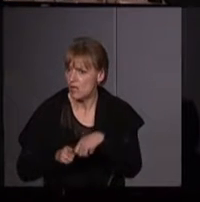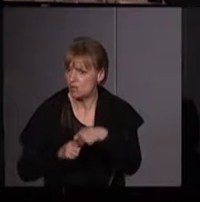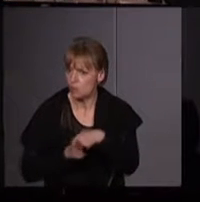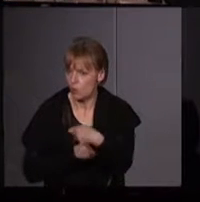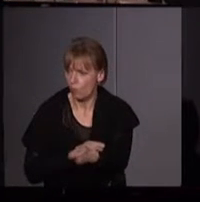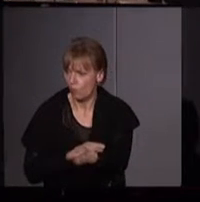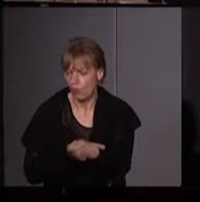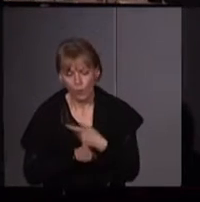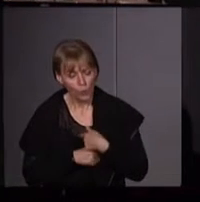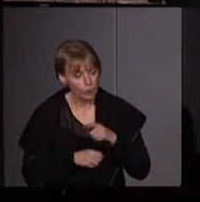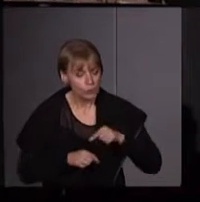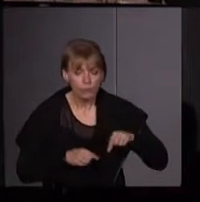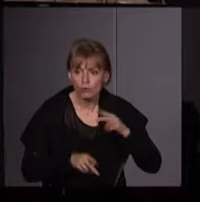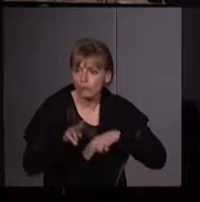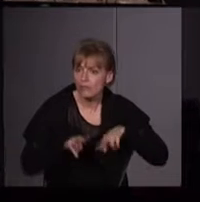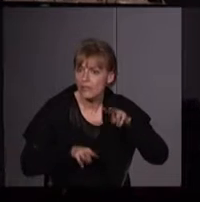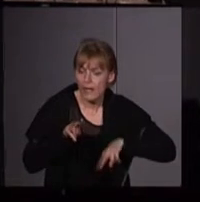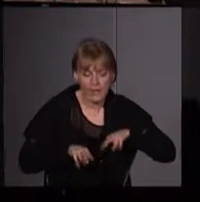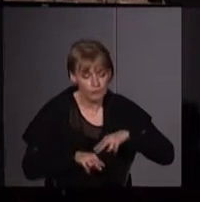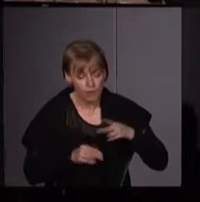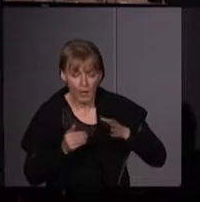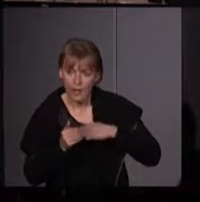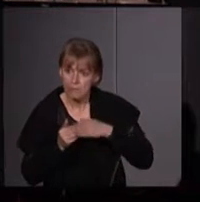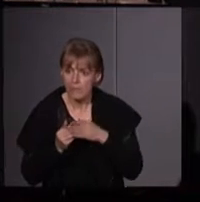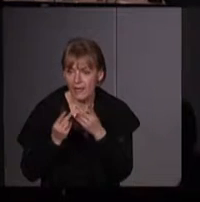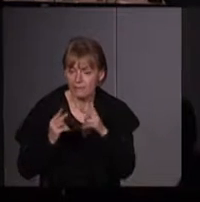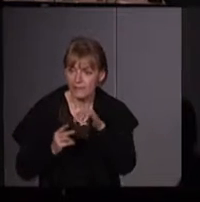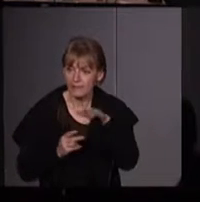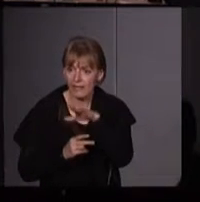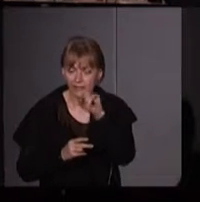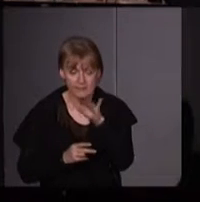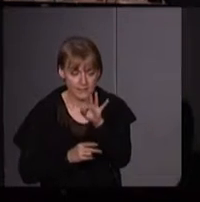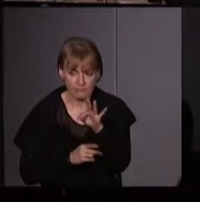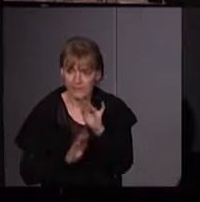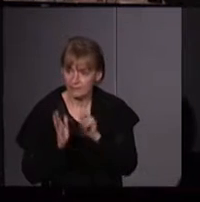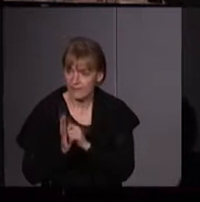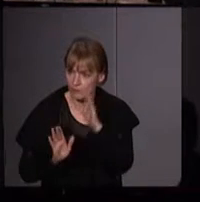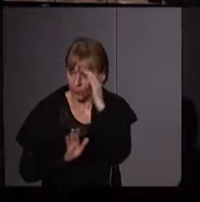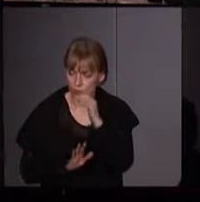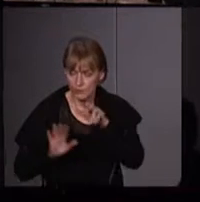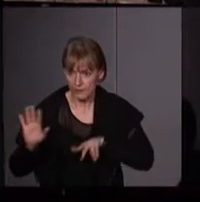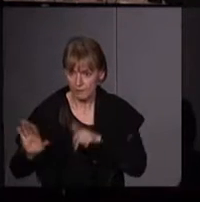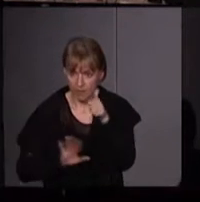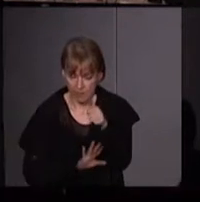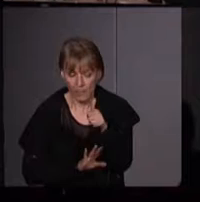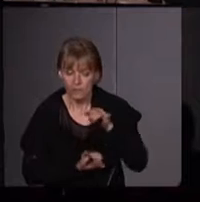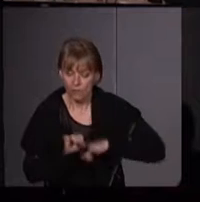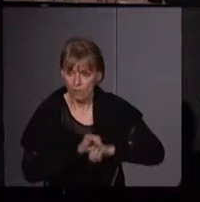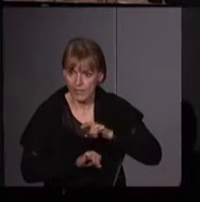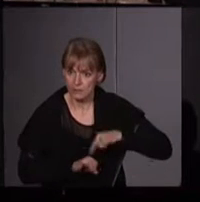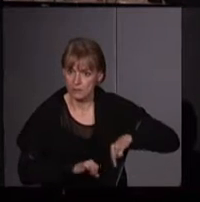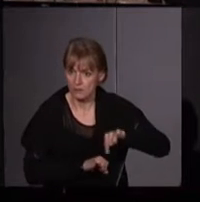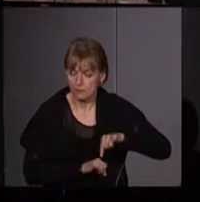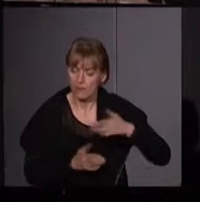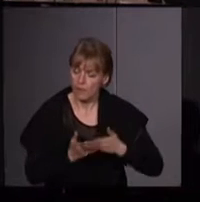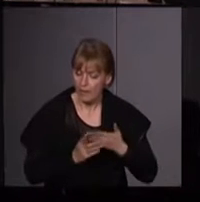organisée par quelques femmes d'un village près de Cardiff en août 1981. Certaines de ces femmes